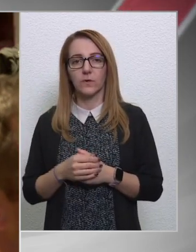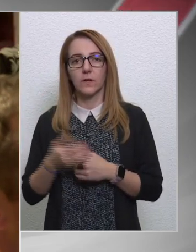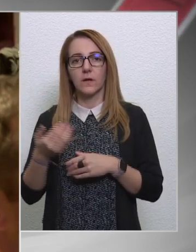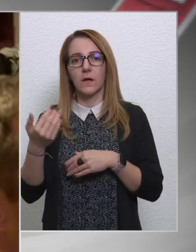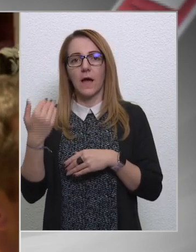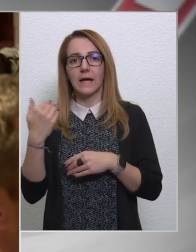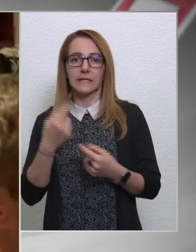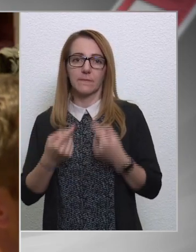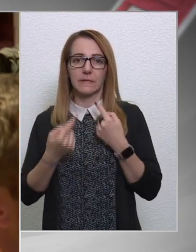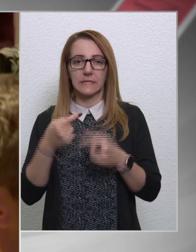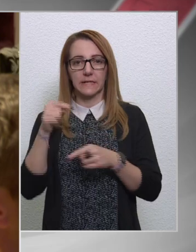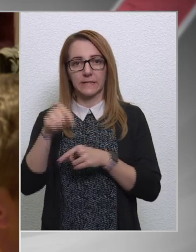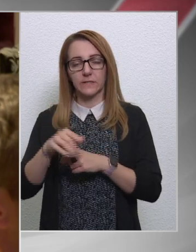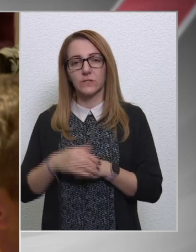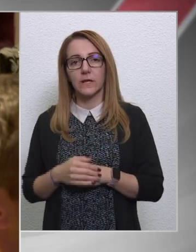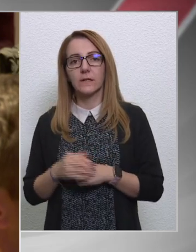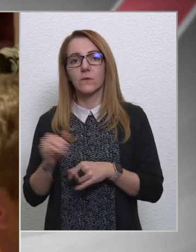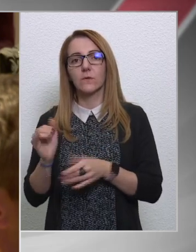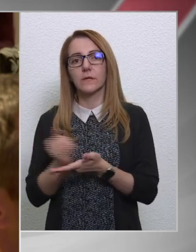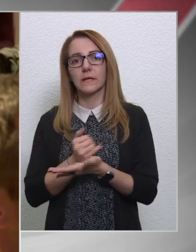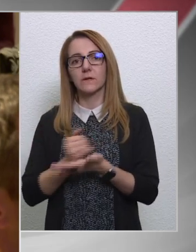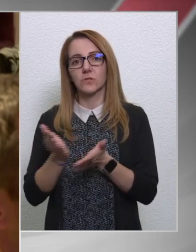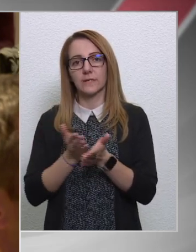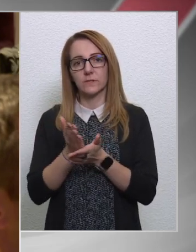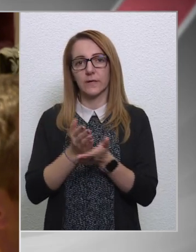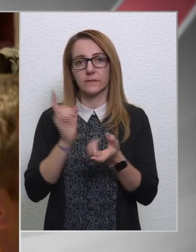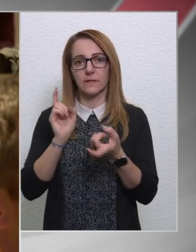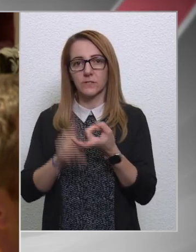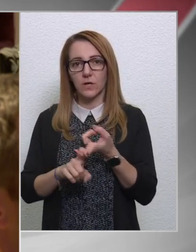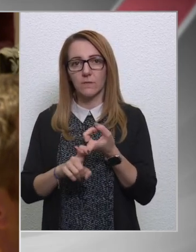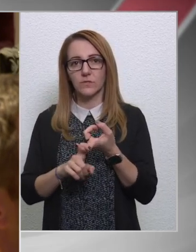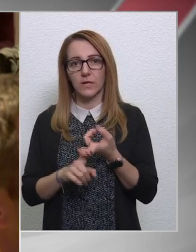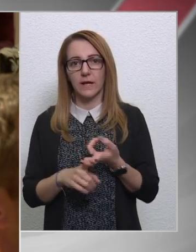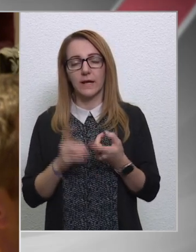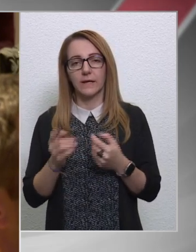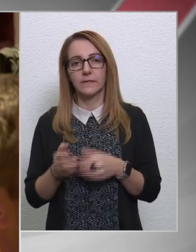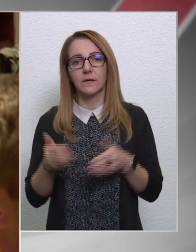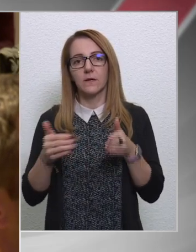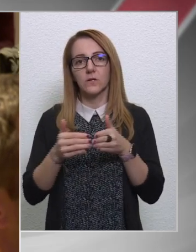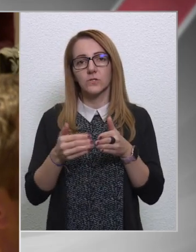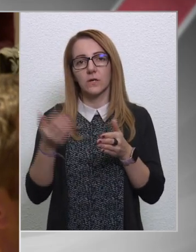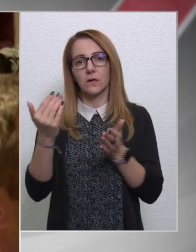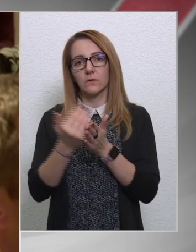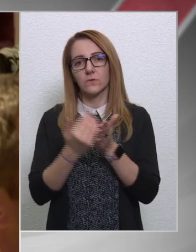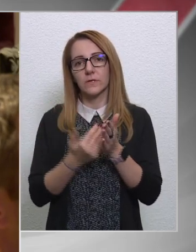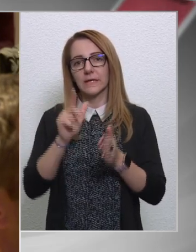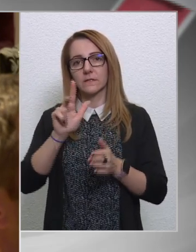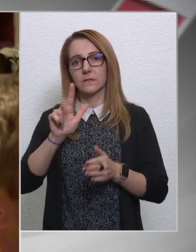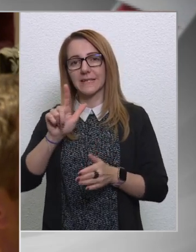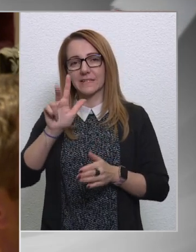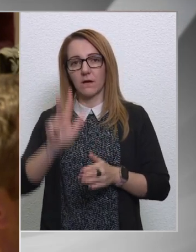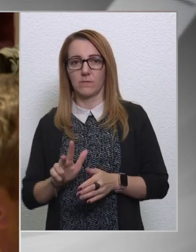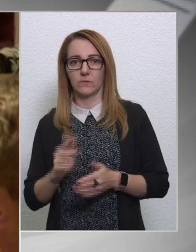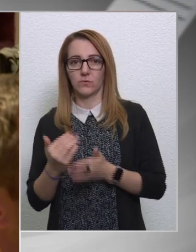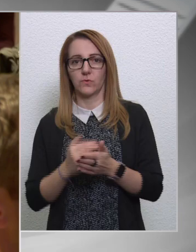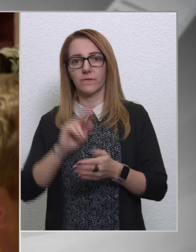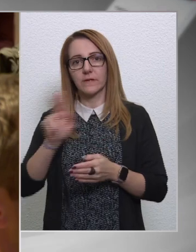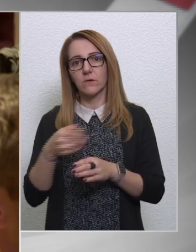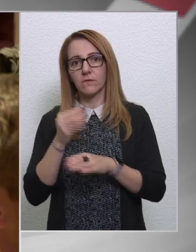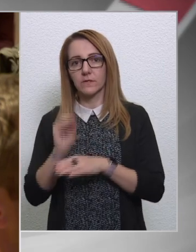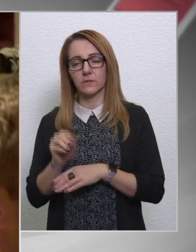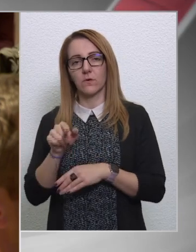hattérbeszélgetésen, hogy az igazságszolgáltatással kapcsolatban úgy sarkalatos törvényről, kétharmados törvényről van szó.